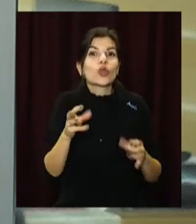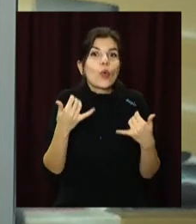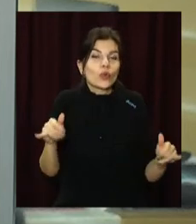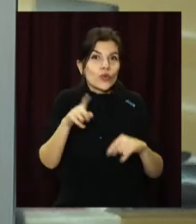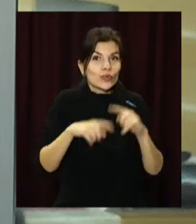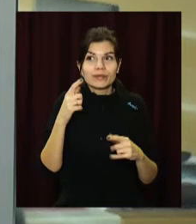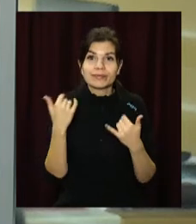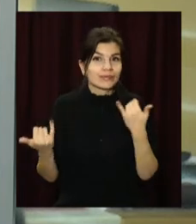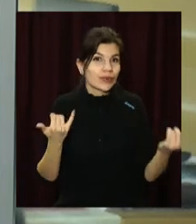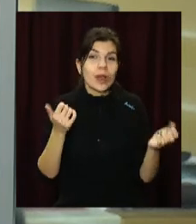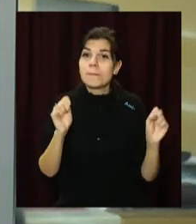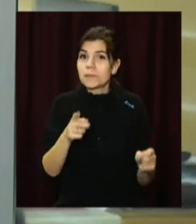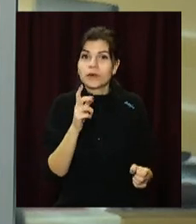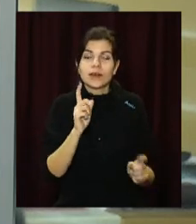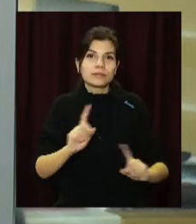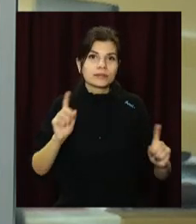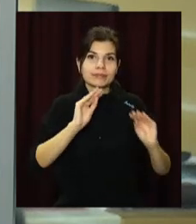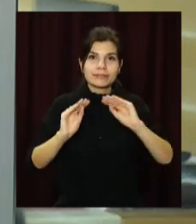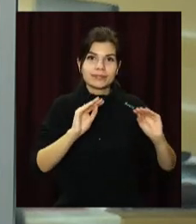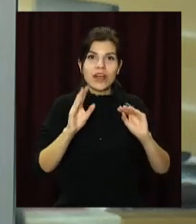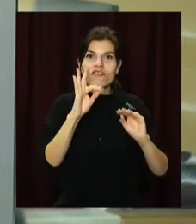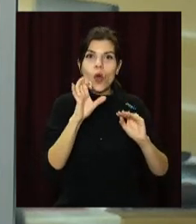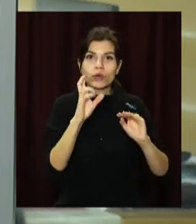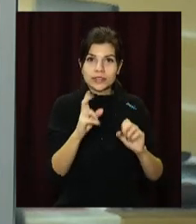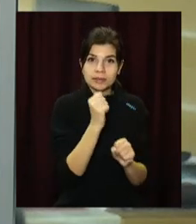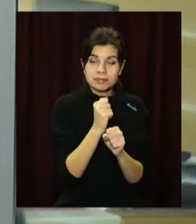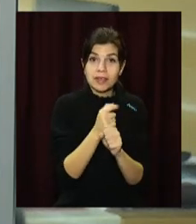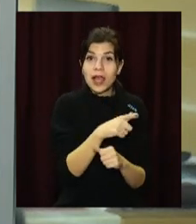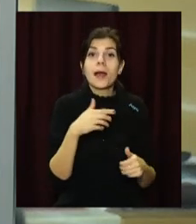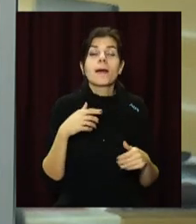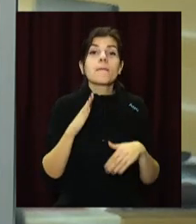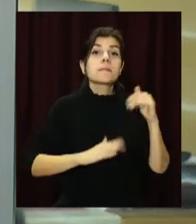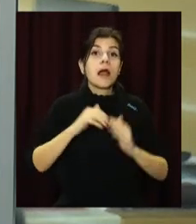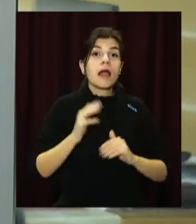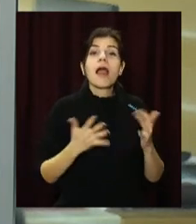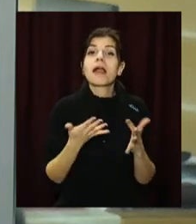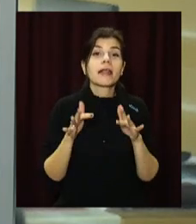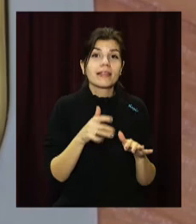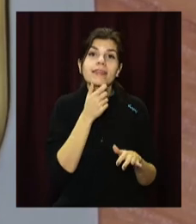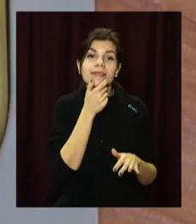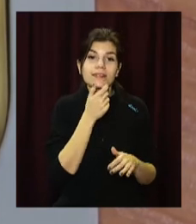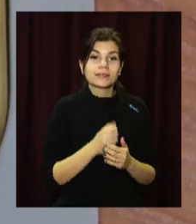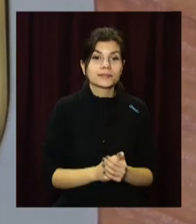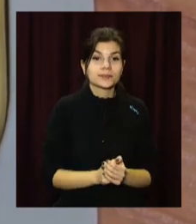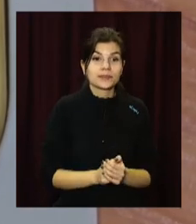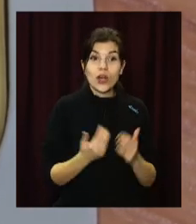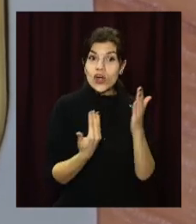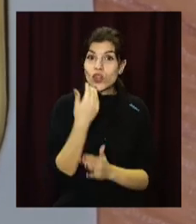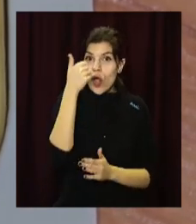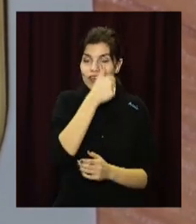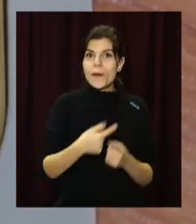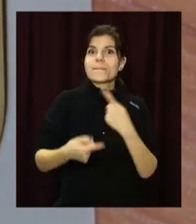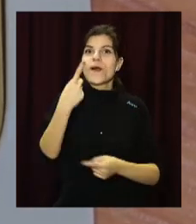рідних і друзів, можна виготовити декоративні прикраси з воску. Практичні поради далі в сюжеті. Новий рік